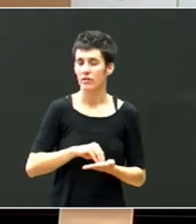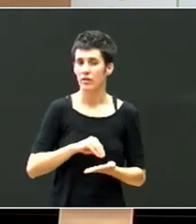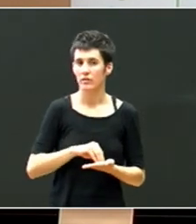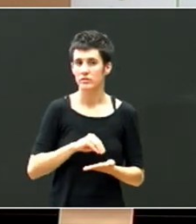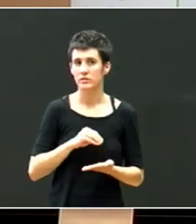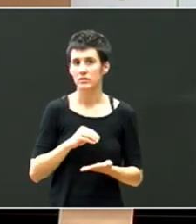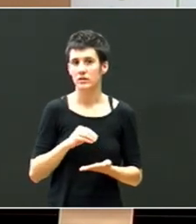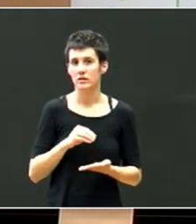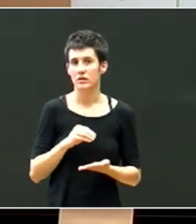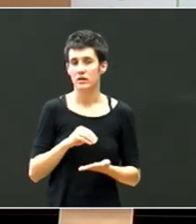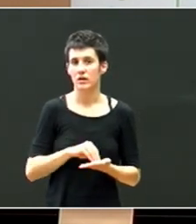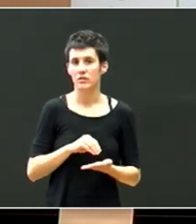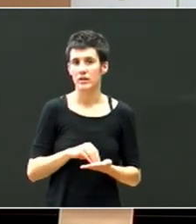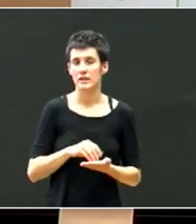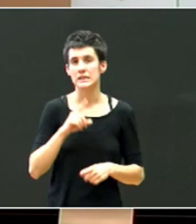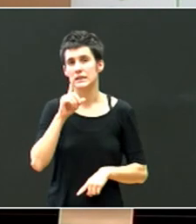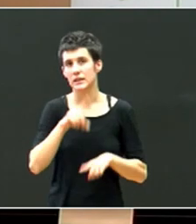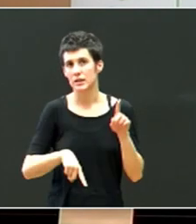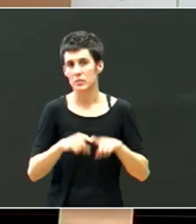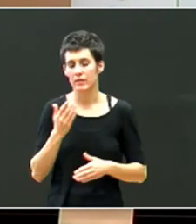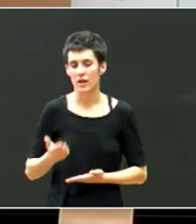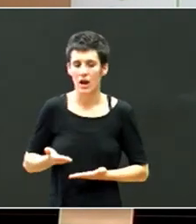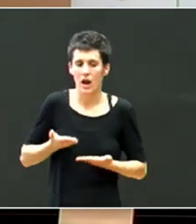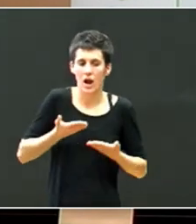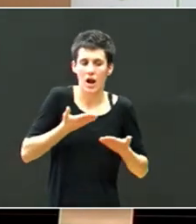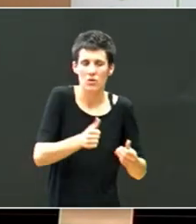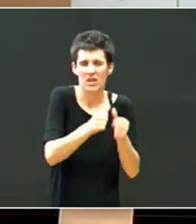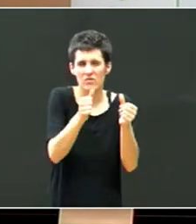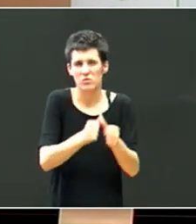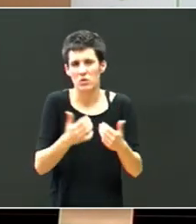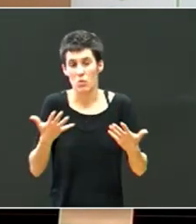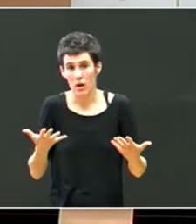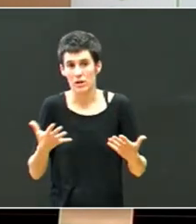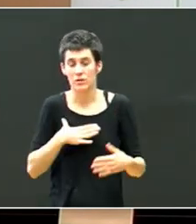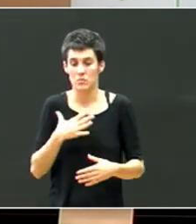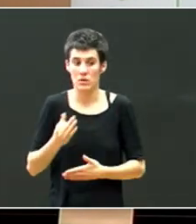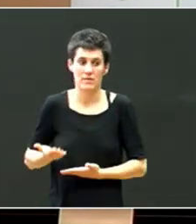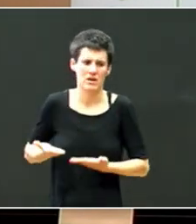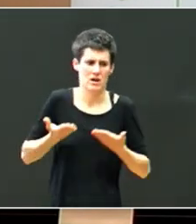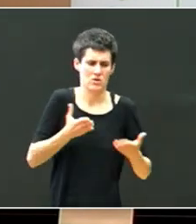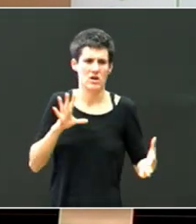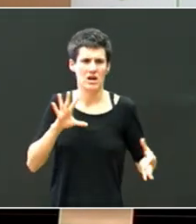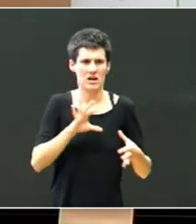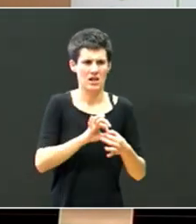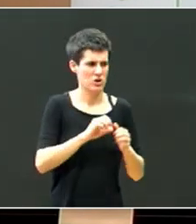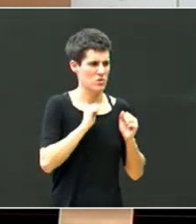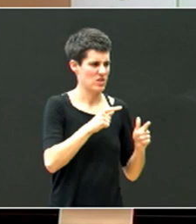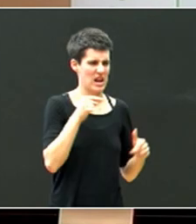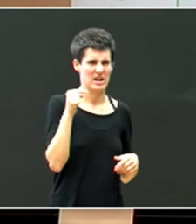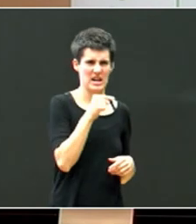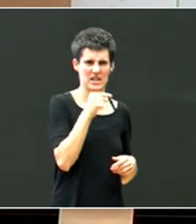grekin lotuta gehiago joango dira beste bat zupaino, laguntza batzuk